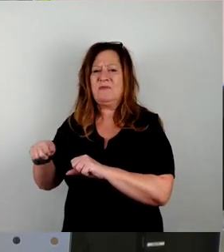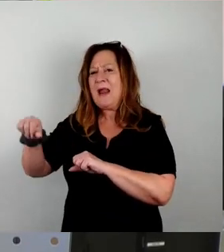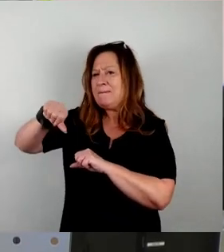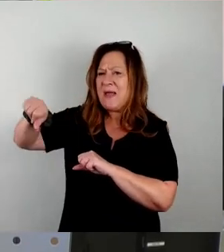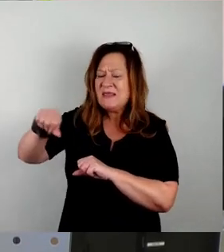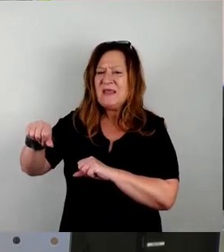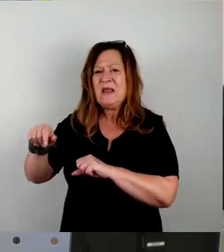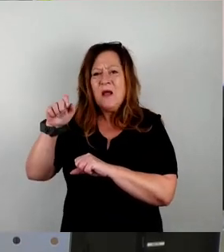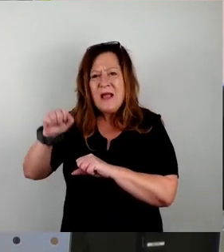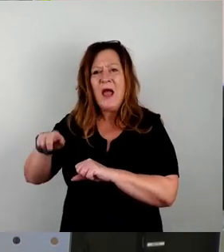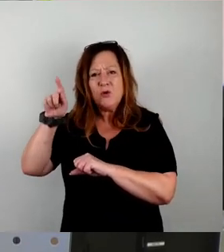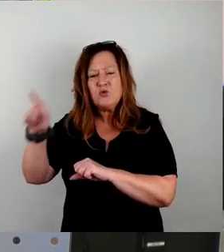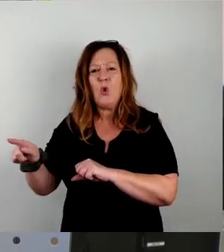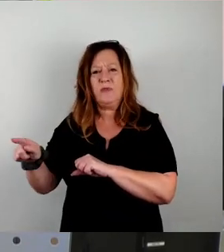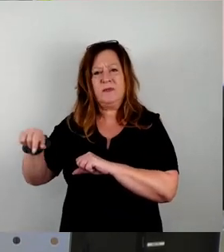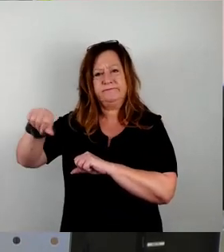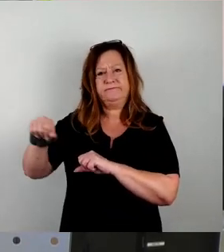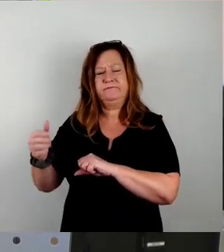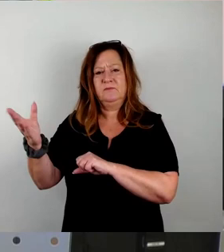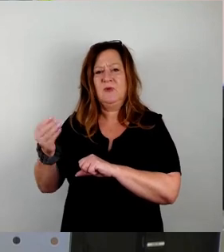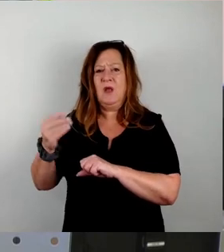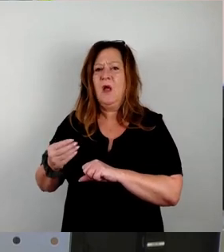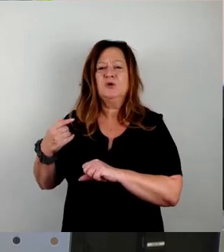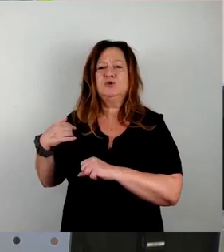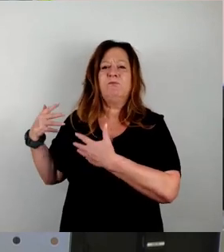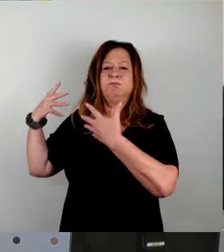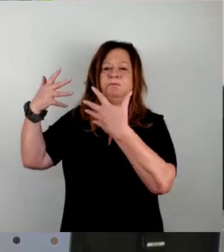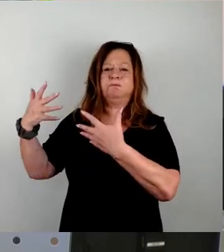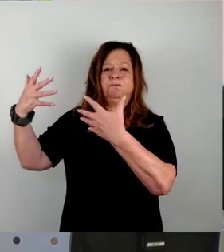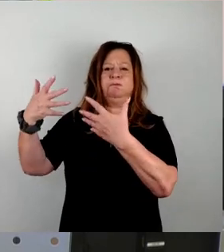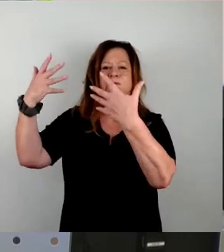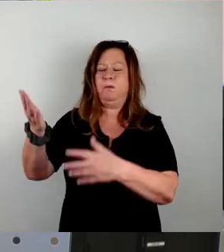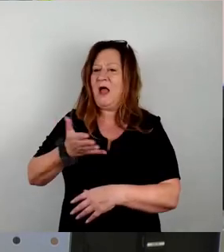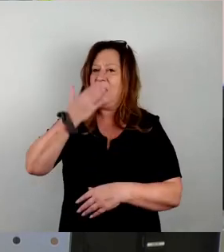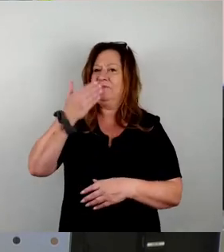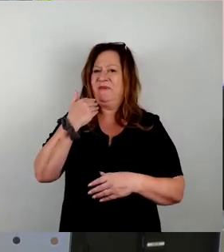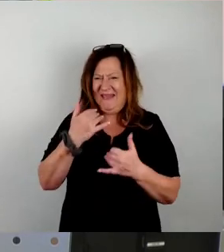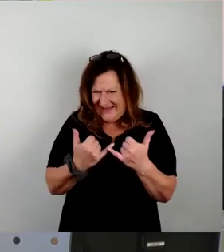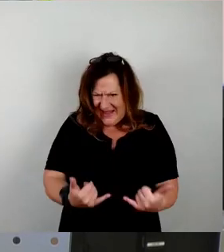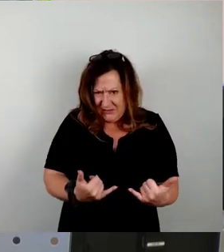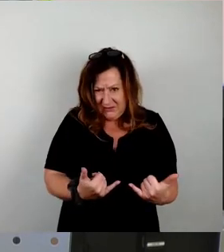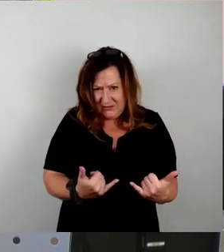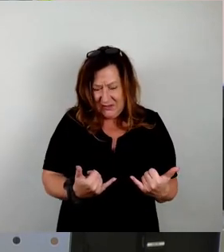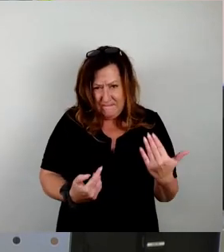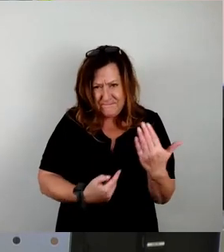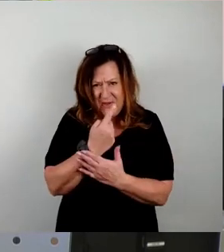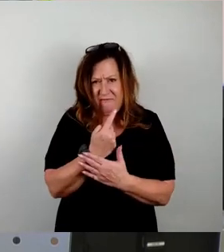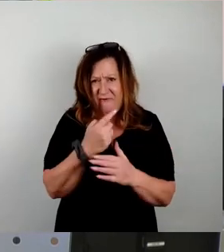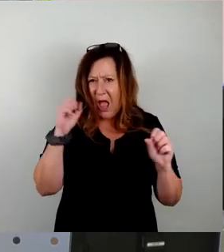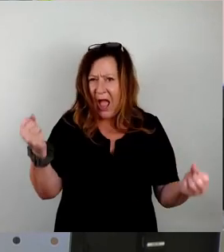gezapft werden kann. Das ist uns seit Jahrzehnten nicht aufgefallen. Jetzt wird es also zum Anlass einer aktuellen Stunde genommen. Und